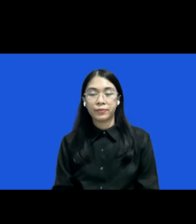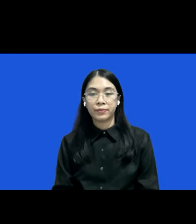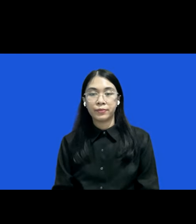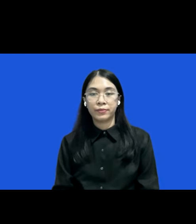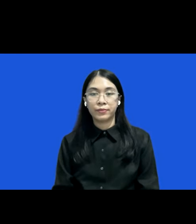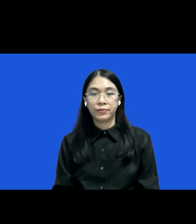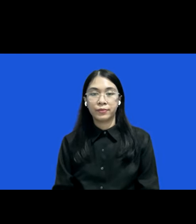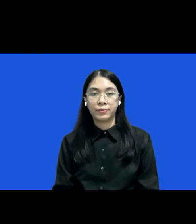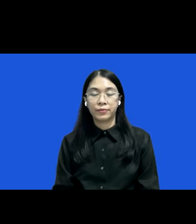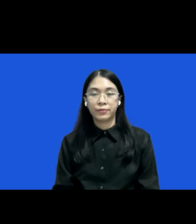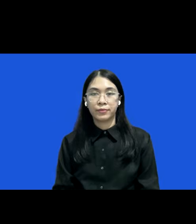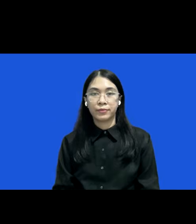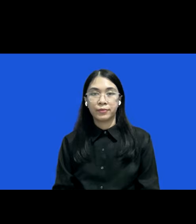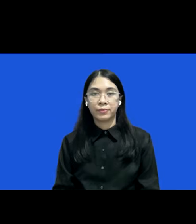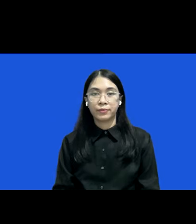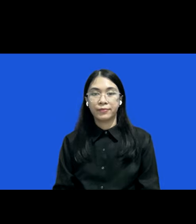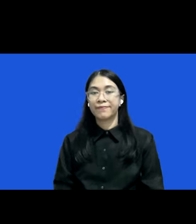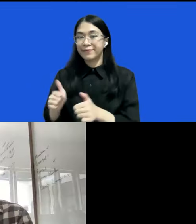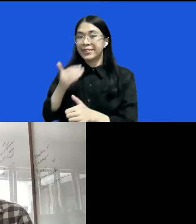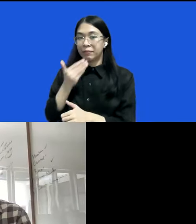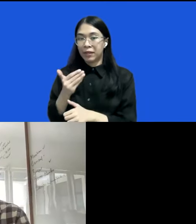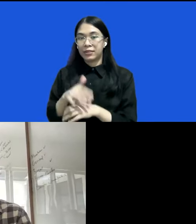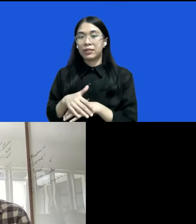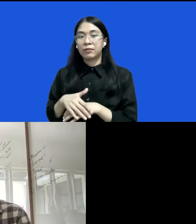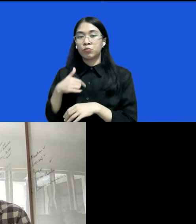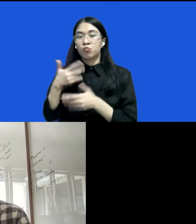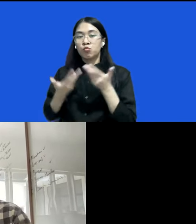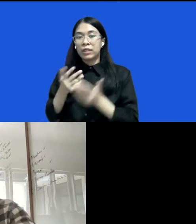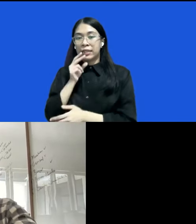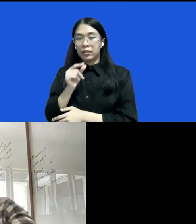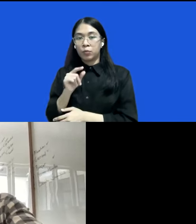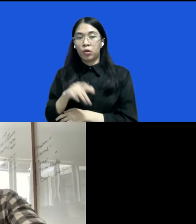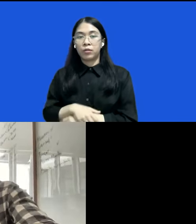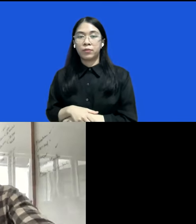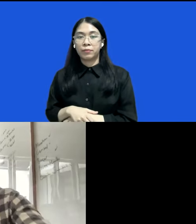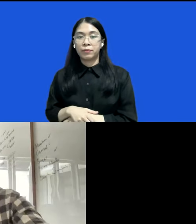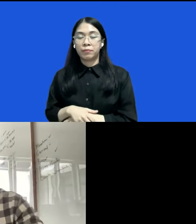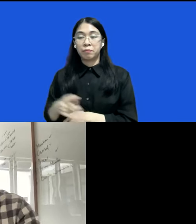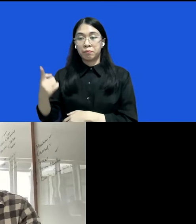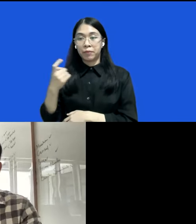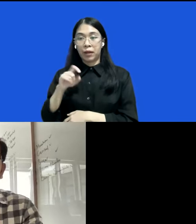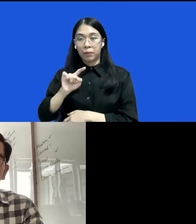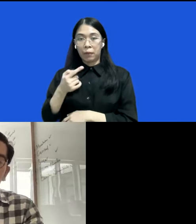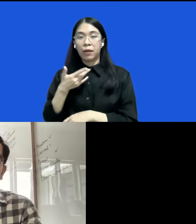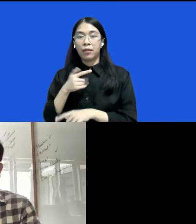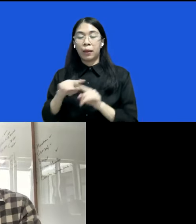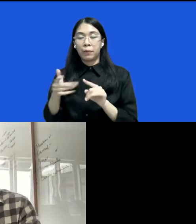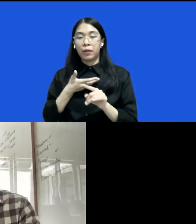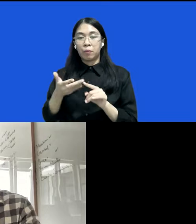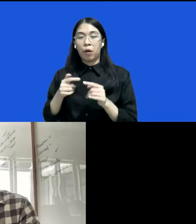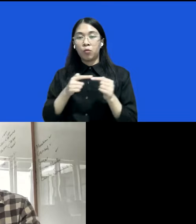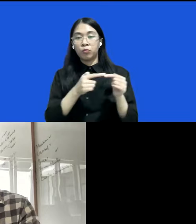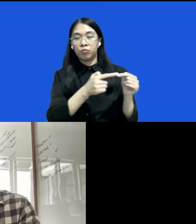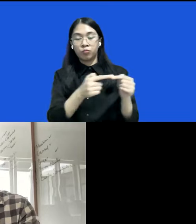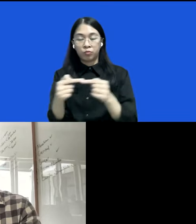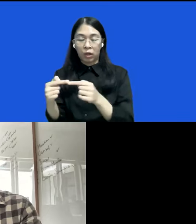terima kasih Mbak Jo saya mungkin respon yang pertanyaan pertama namun saya ingin kaitkan ke